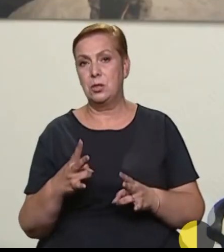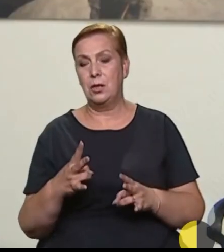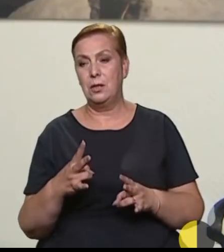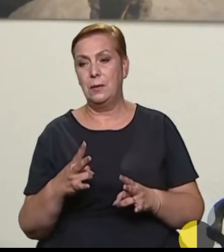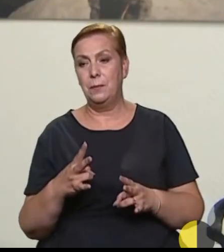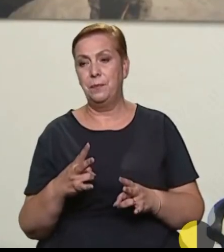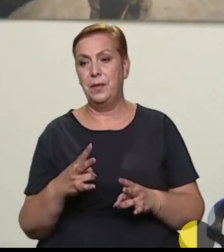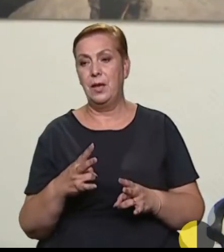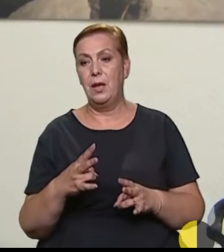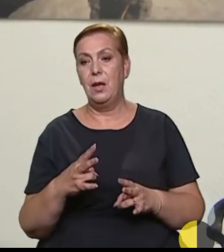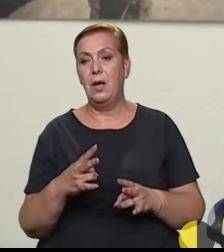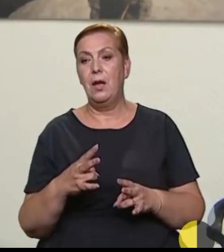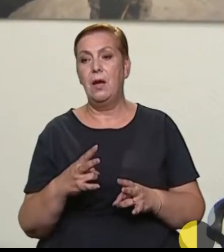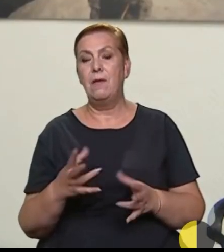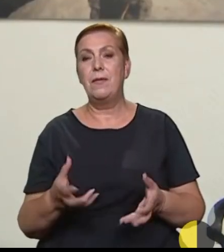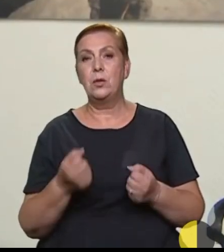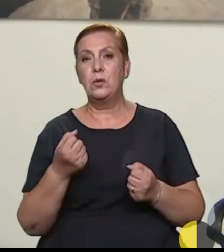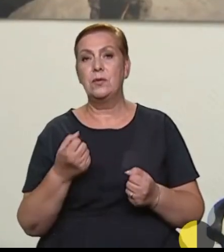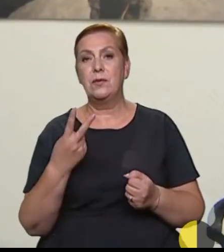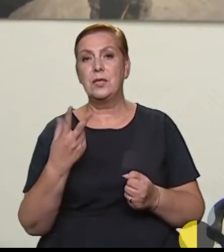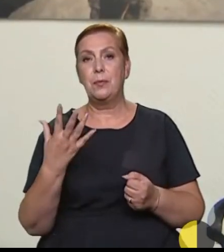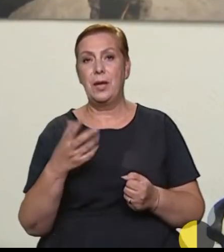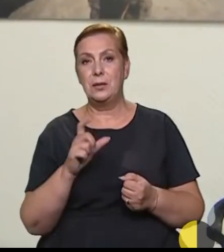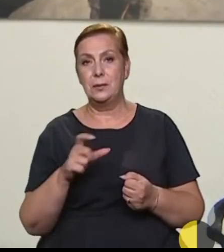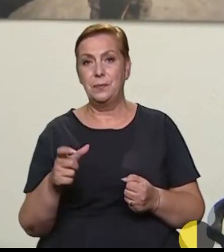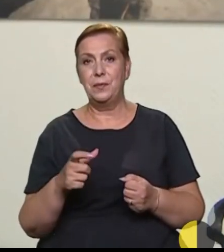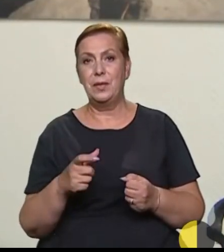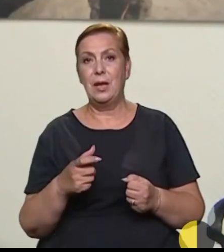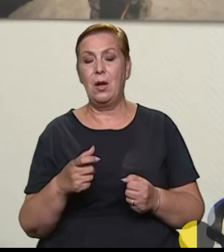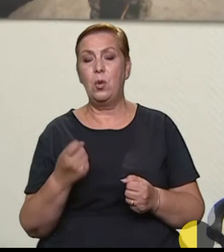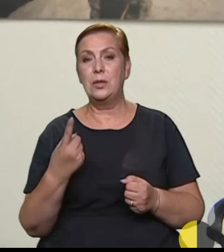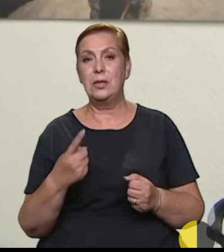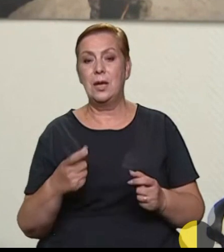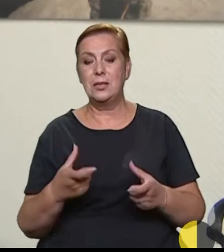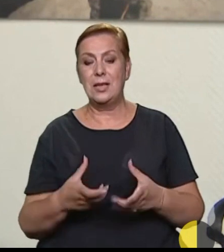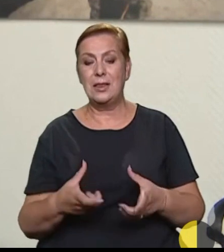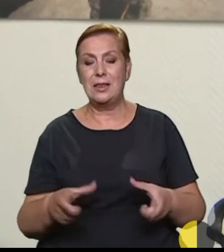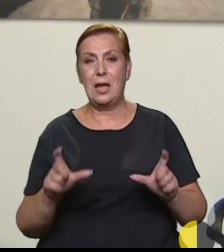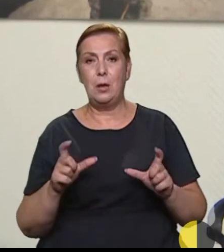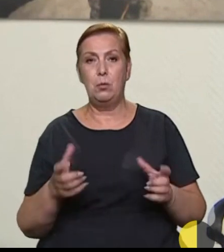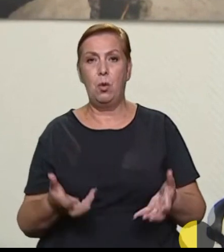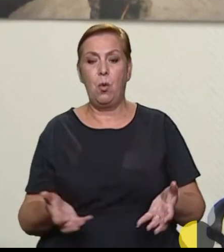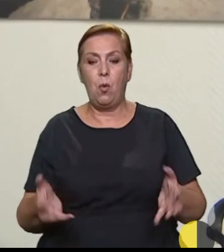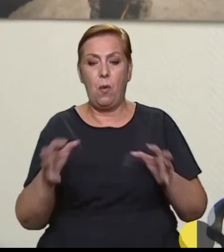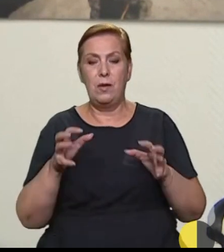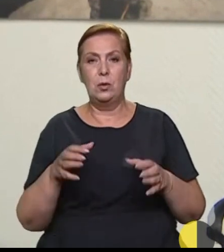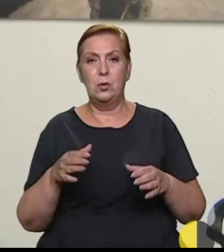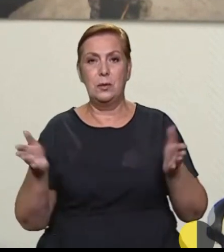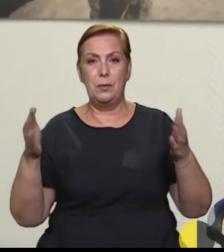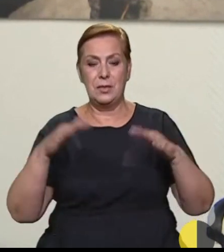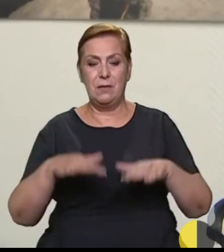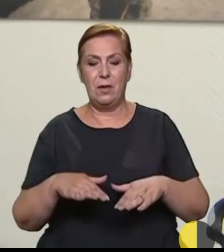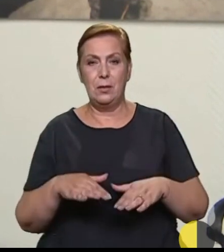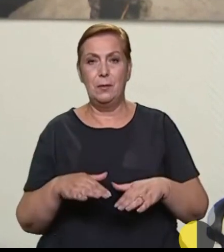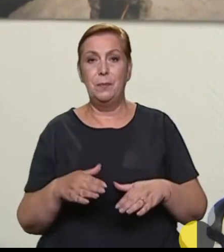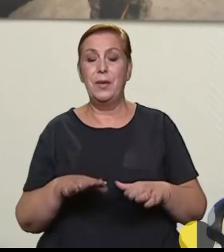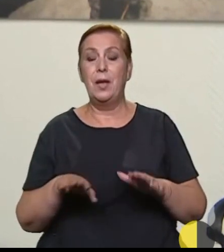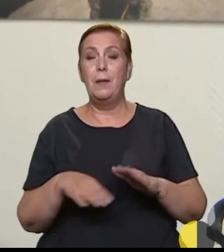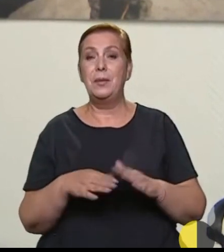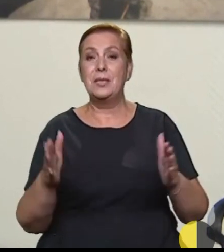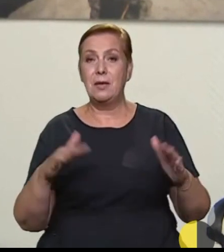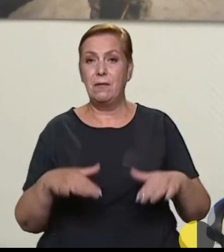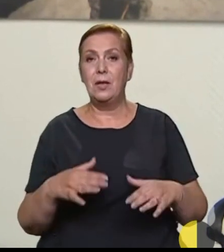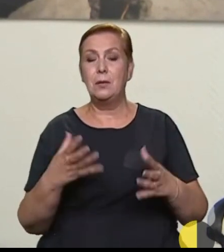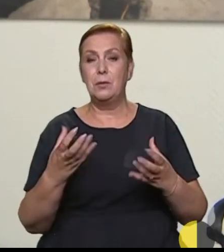Враптовано 25 осіб, них 11 деблоковано з-під завалів. Під завалами, ймовірно,